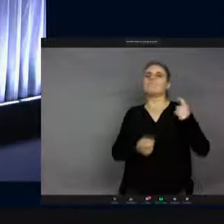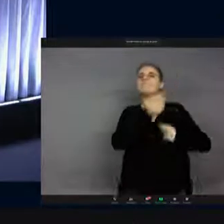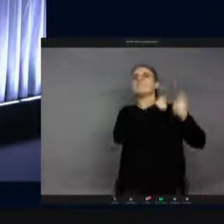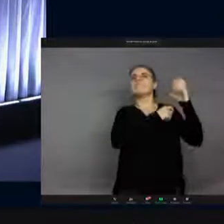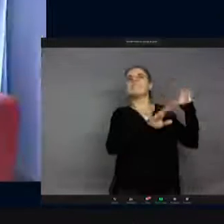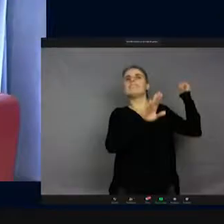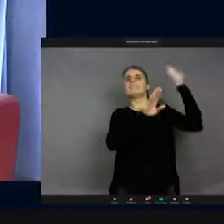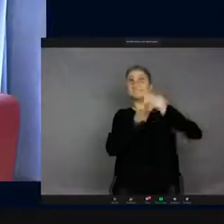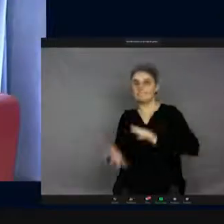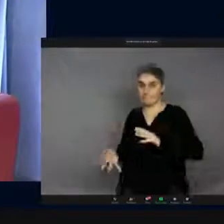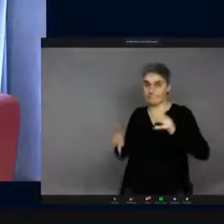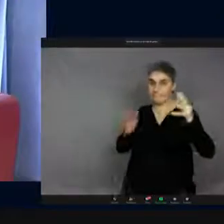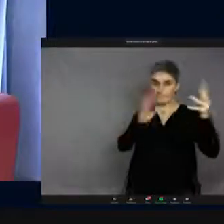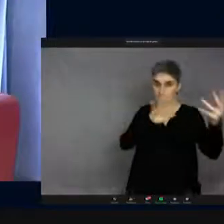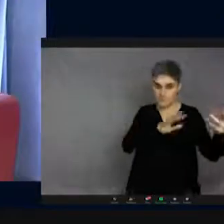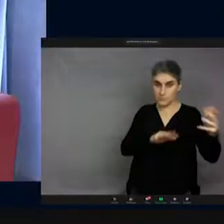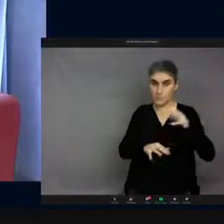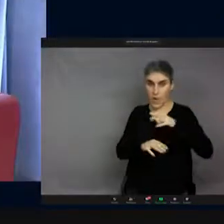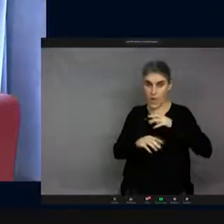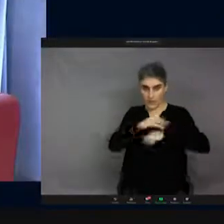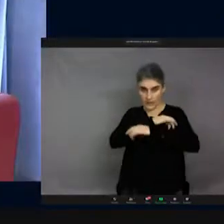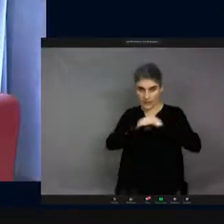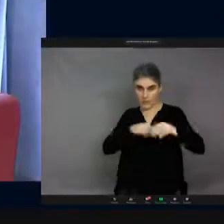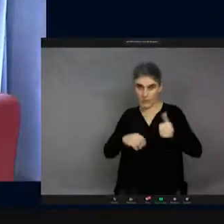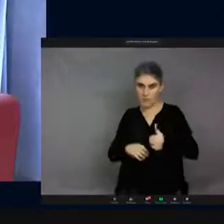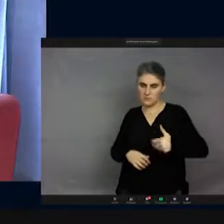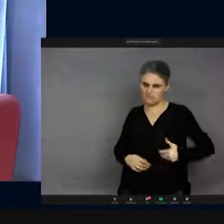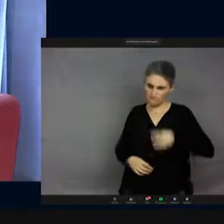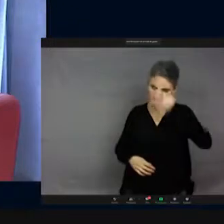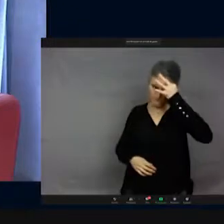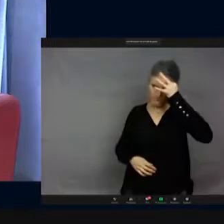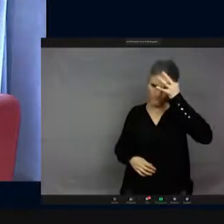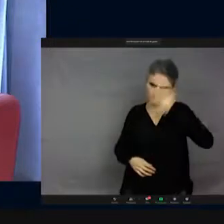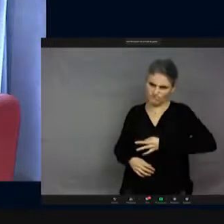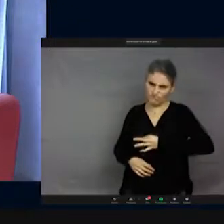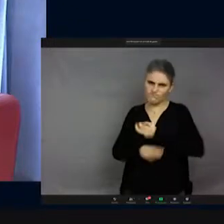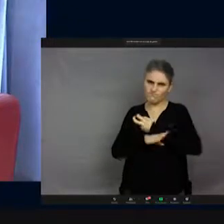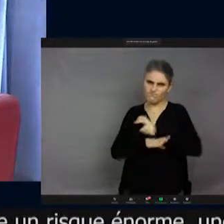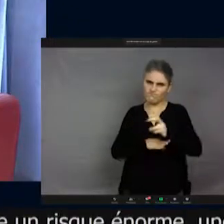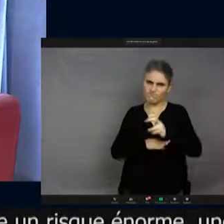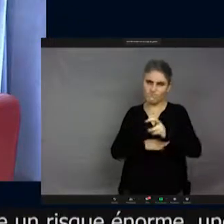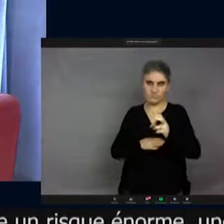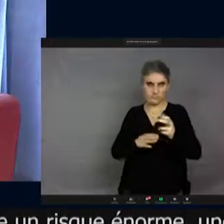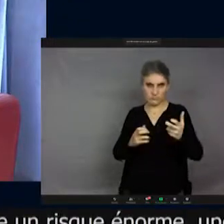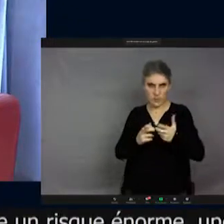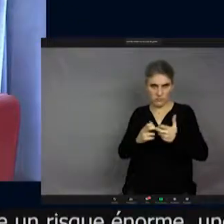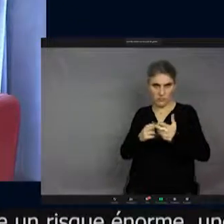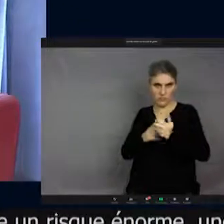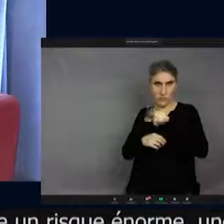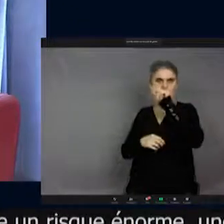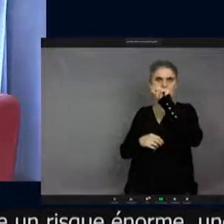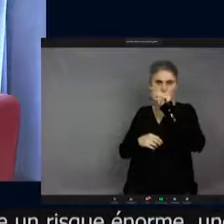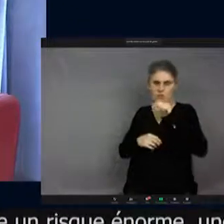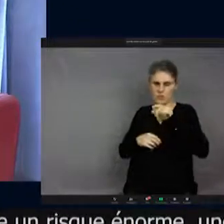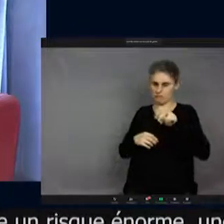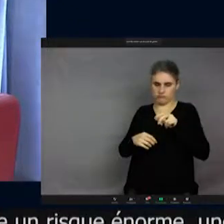de la capacité de prendre un risque énorme, c'est-à-dire qu'une abeille d'être coincée dans la peau d'un mammifère ou d'un oiseau ou cette